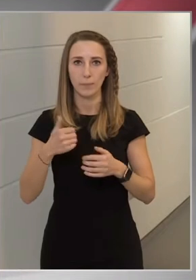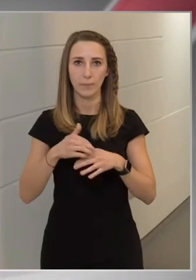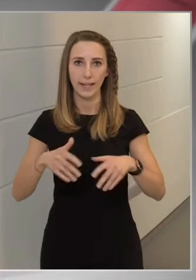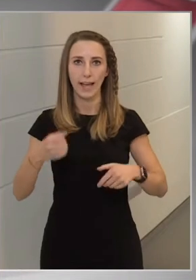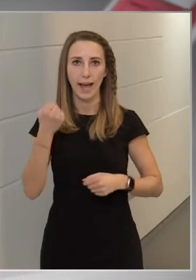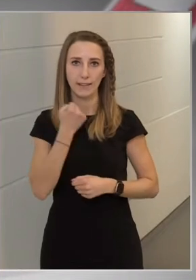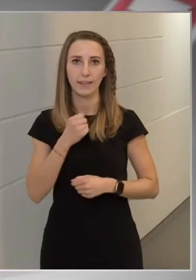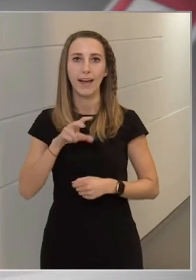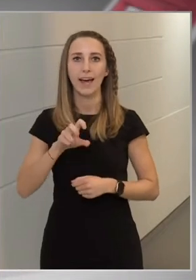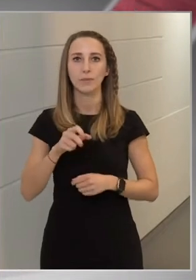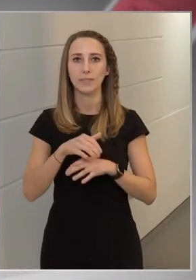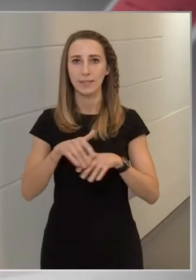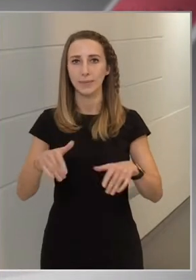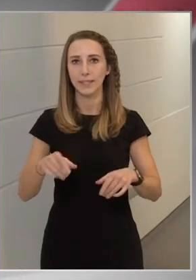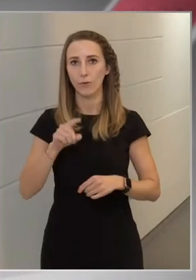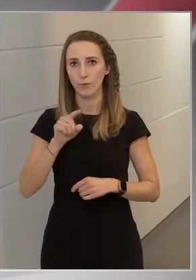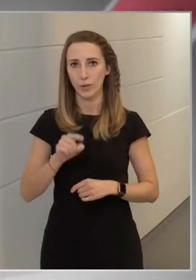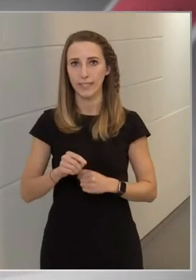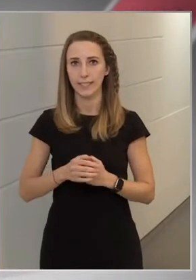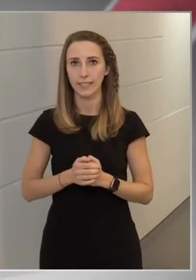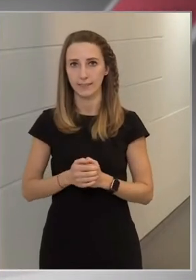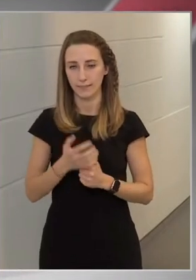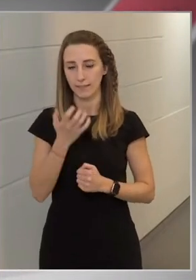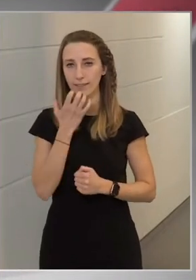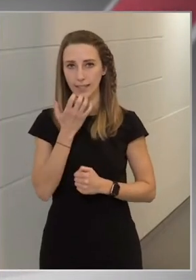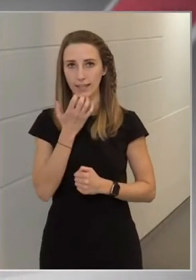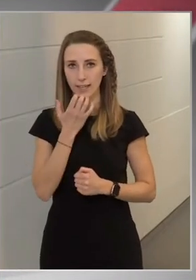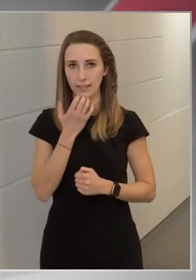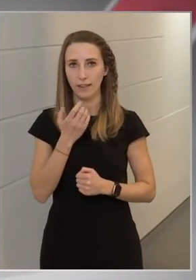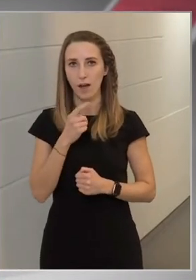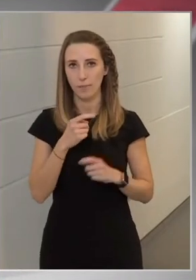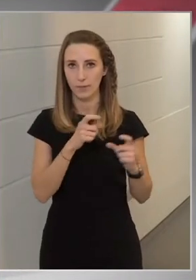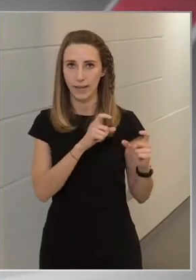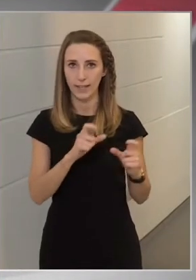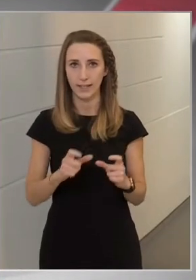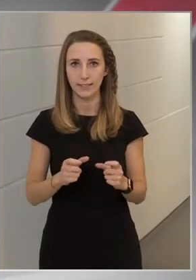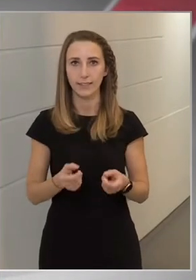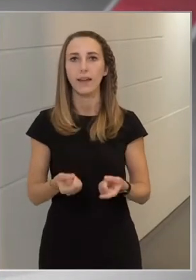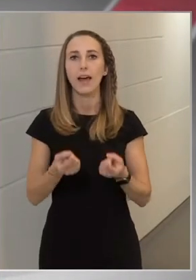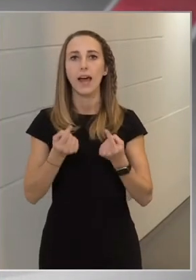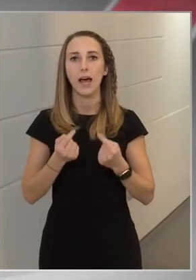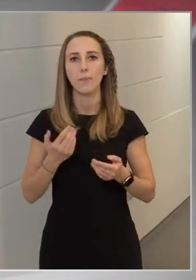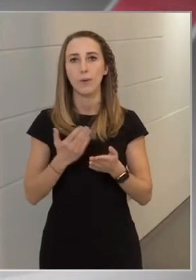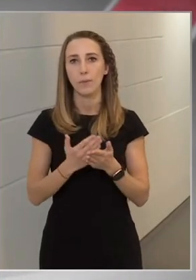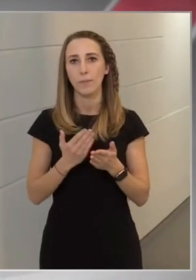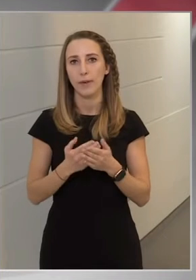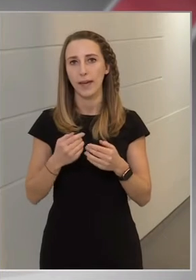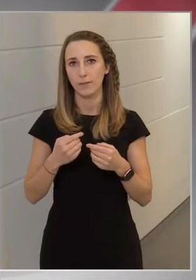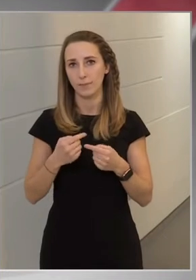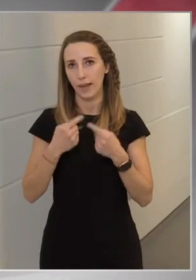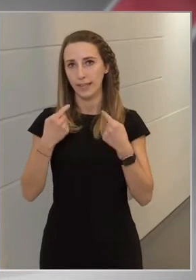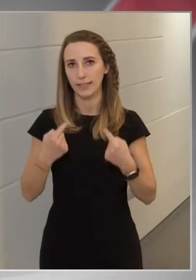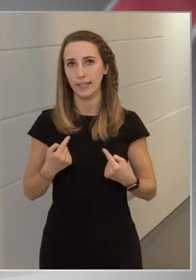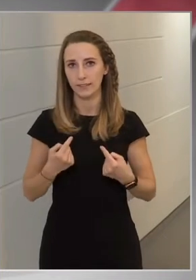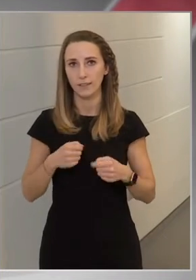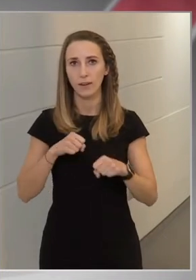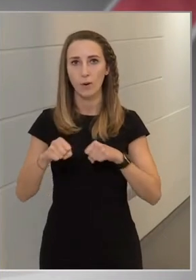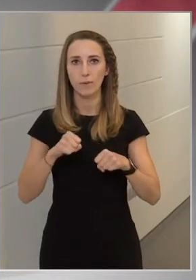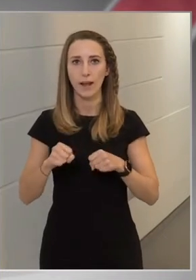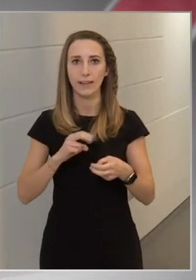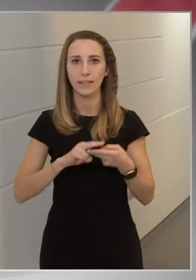300 millió forintnyi igény. Az, ami beérkezett, ebből már megítéltek a